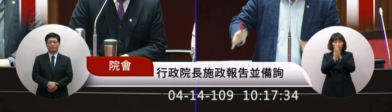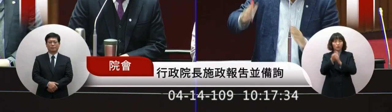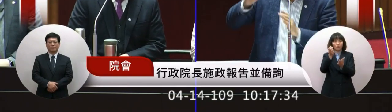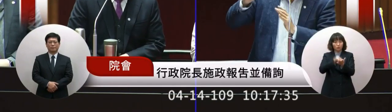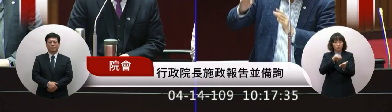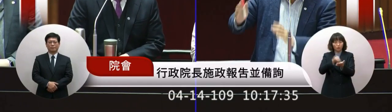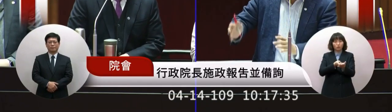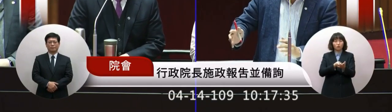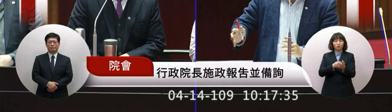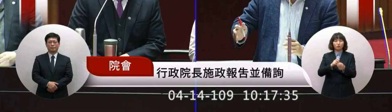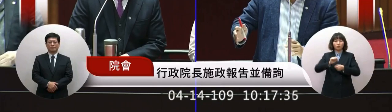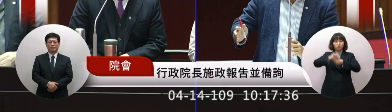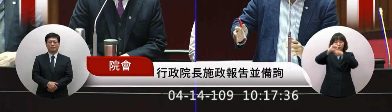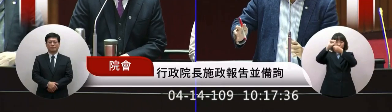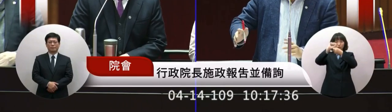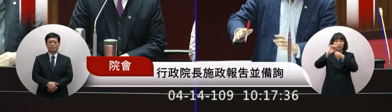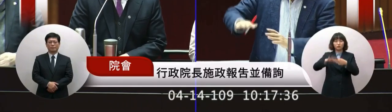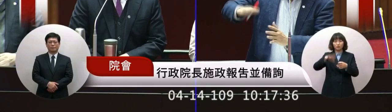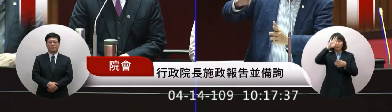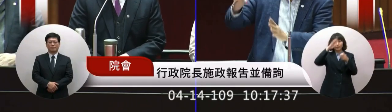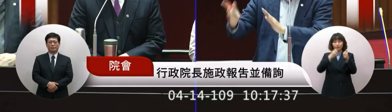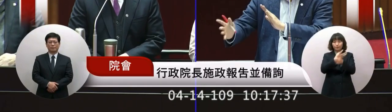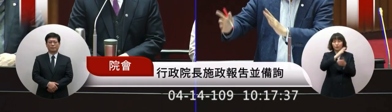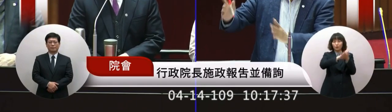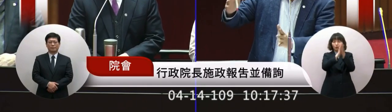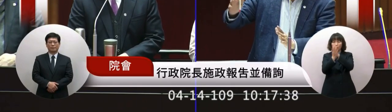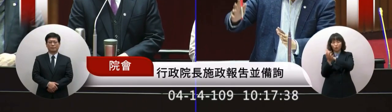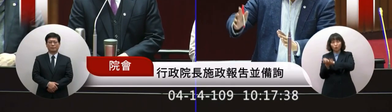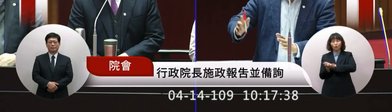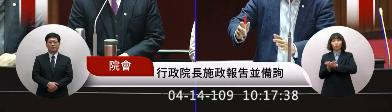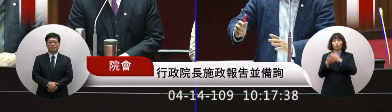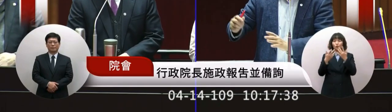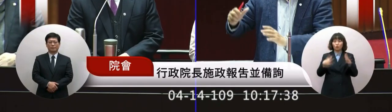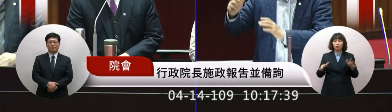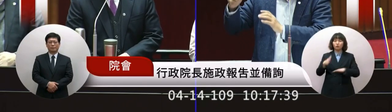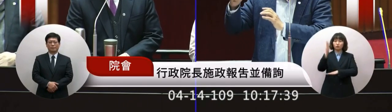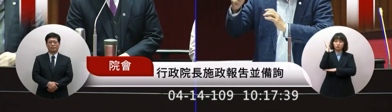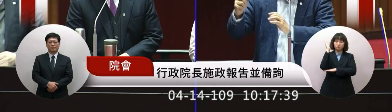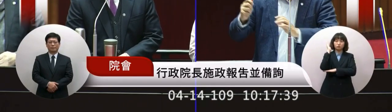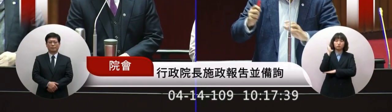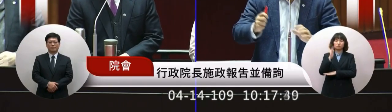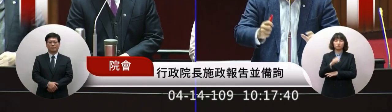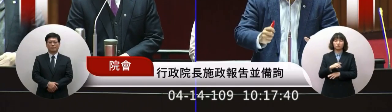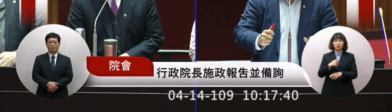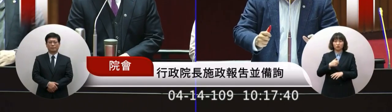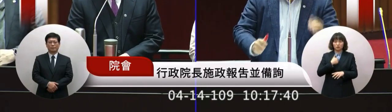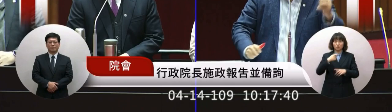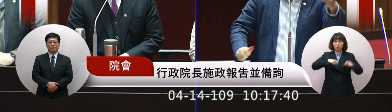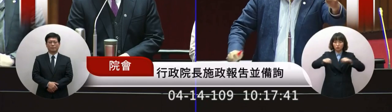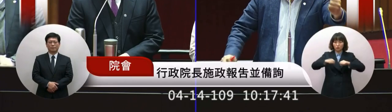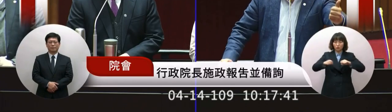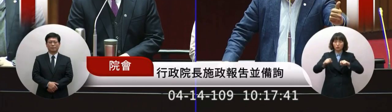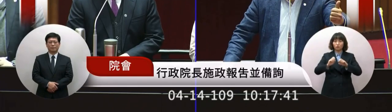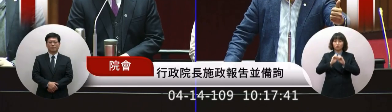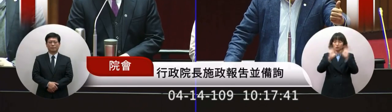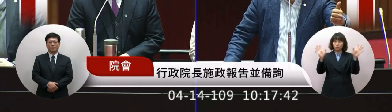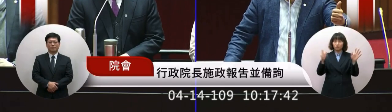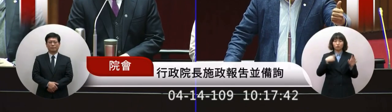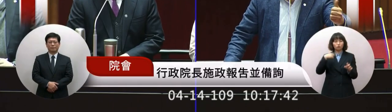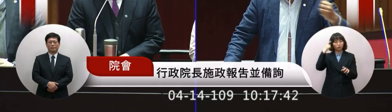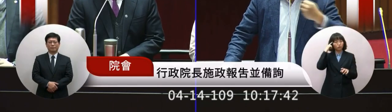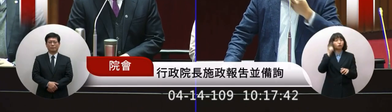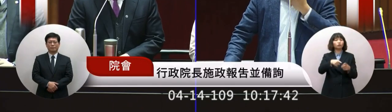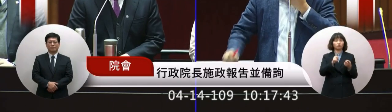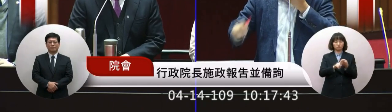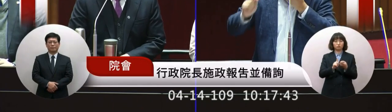嚴隨著疫情的變化這個千變萬化政府有一些促進出來我本時認為這個都